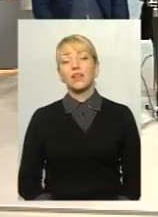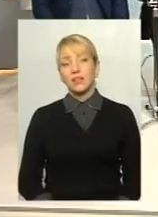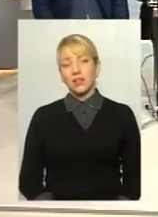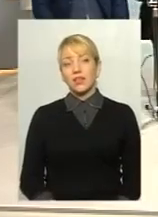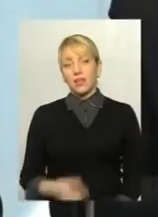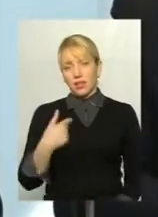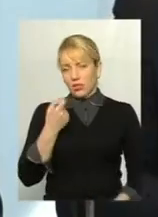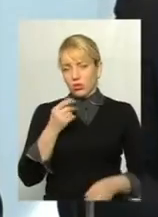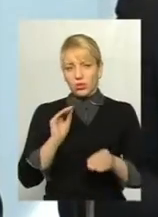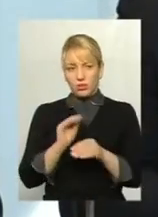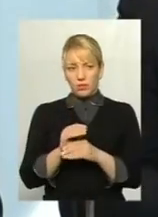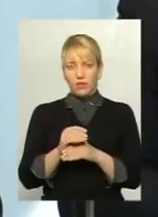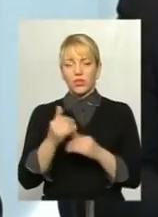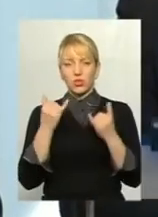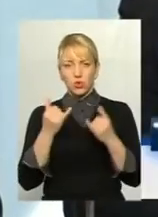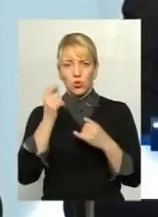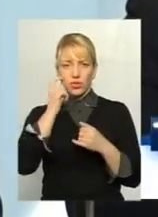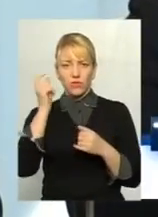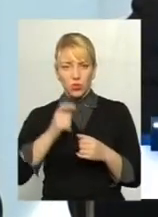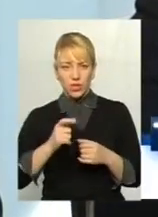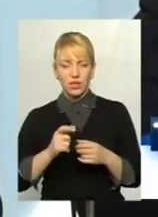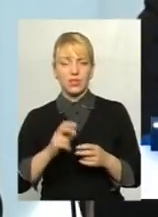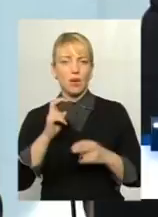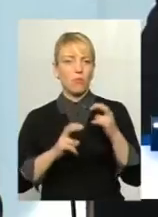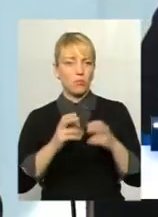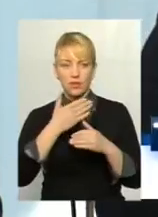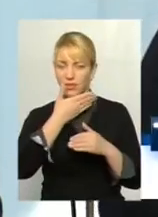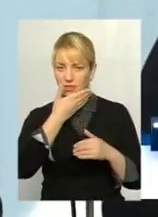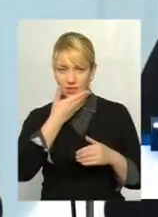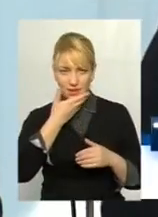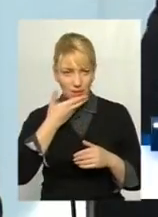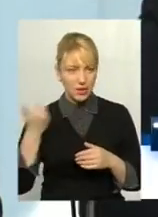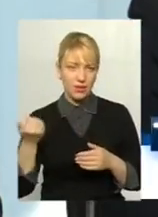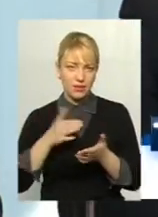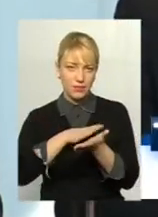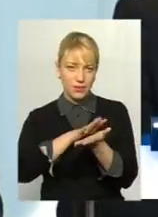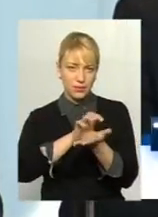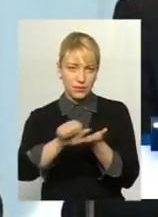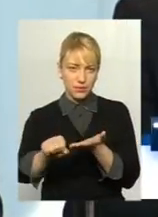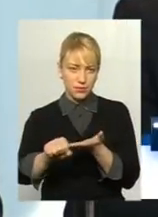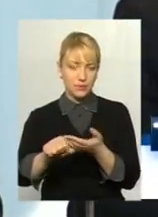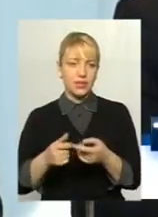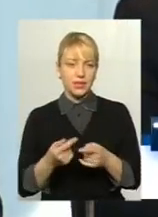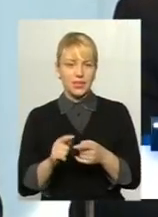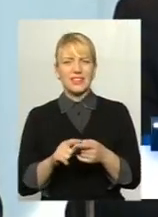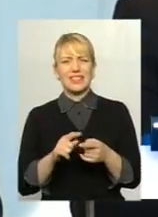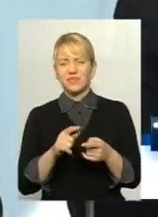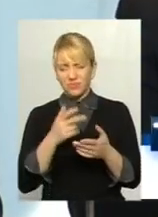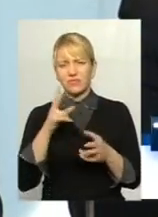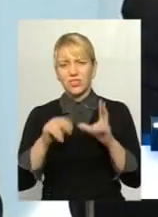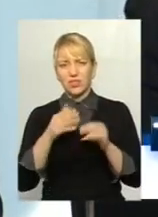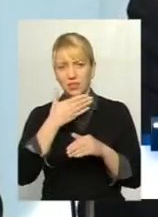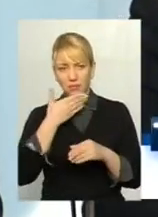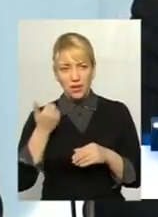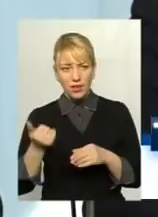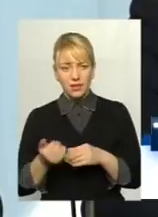я тільки добавлю, от дивіться, сьогодні в країні правословості, такої, ну, з великими, скажімо, потогами, але й немає, так?